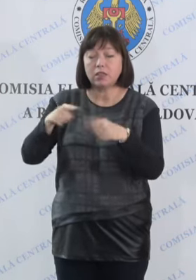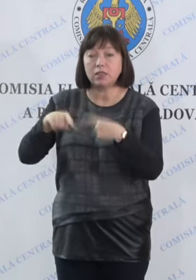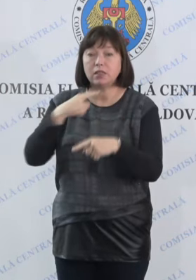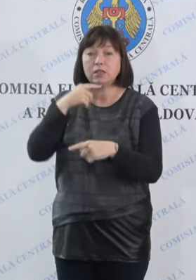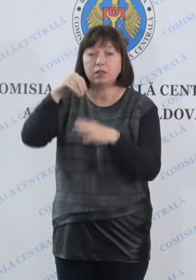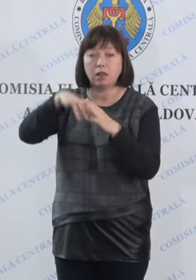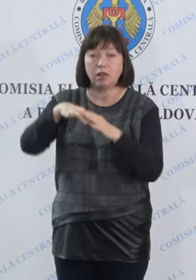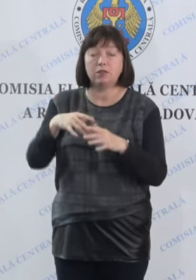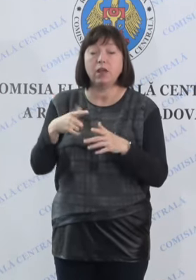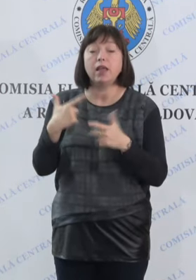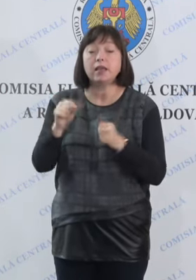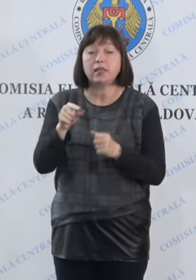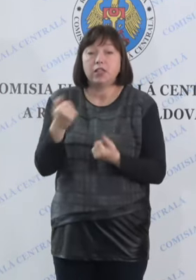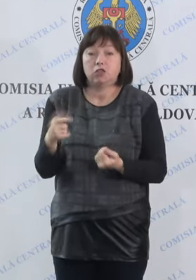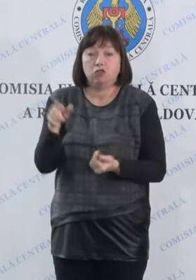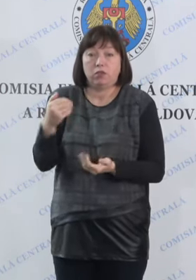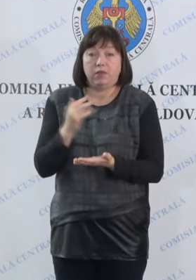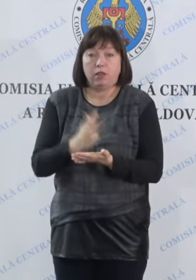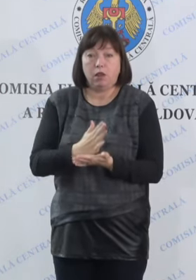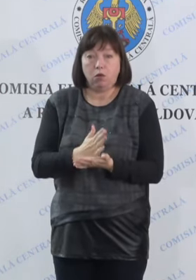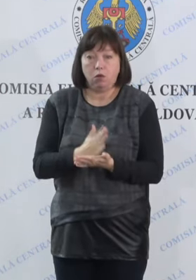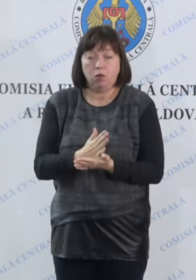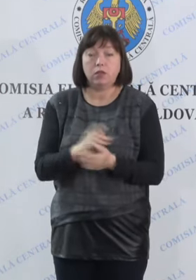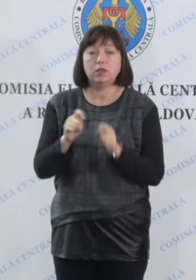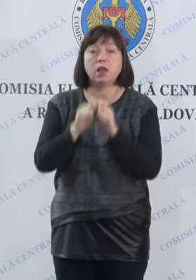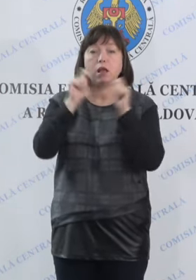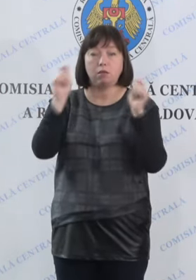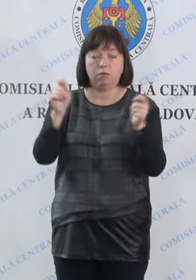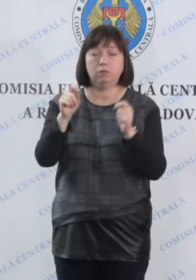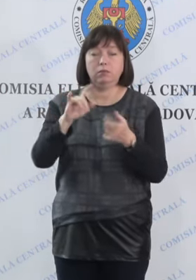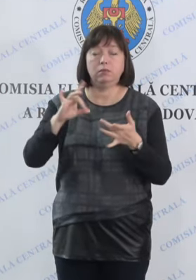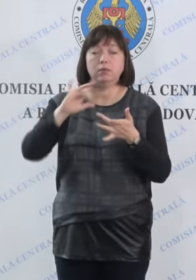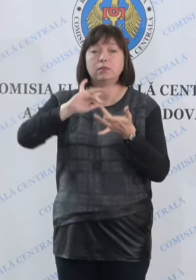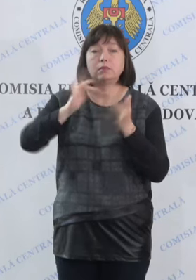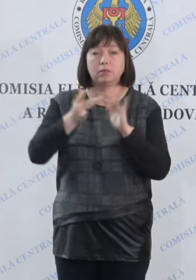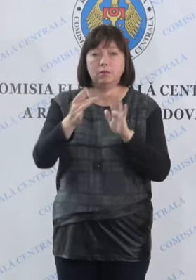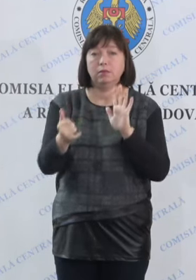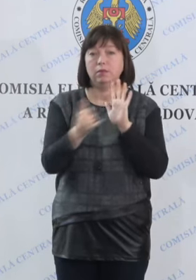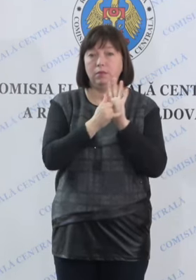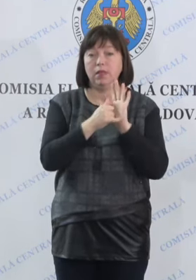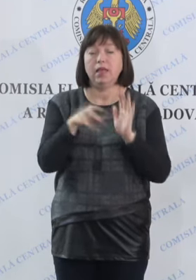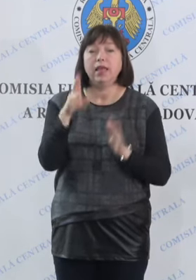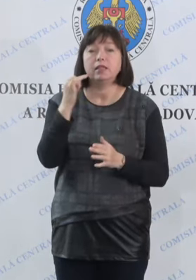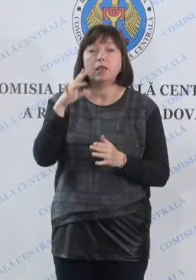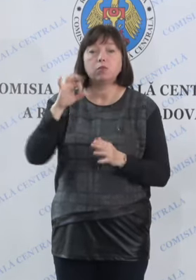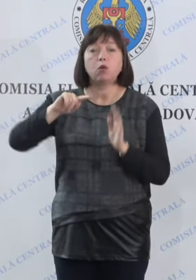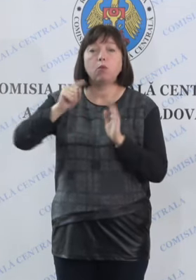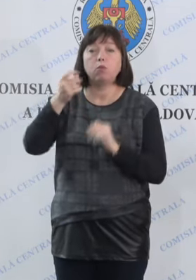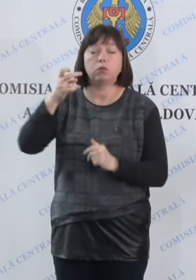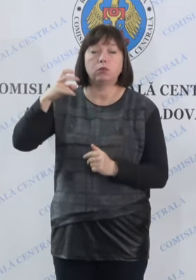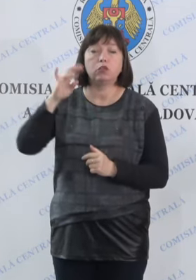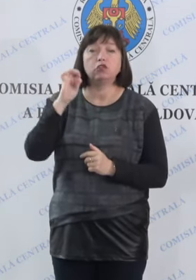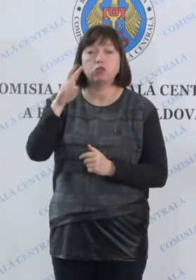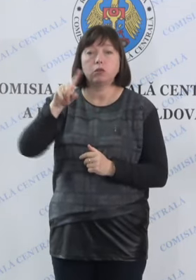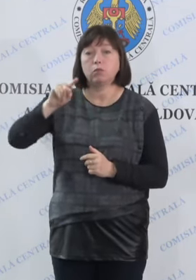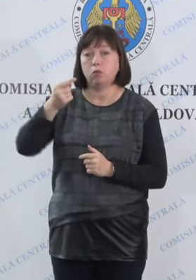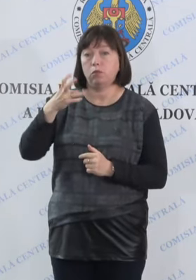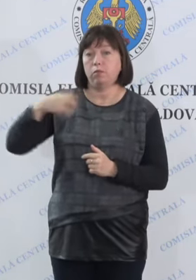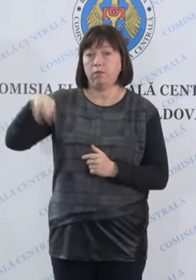votare de locul unde vă aflați, accesând aplicația diaspora.check.md.